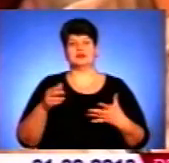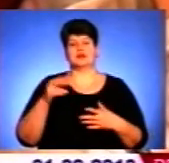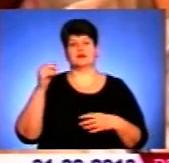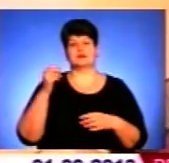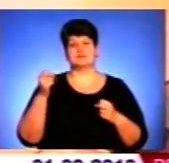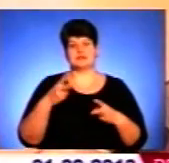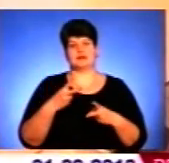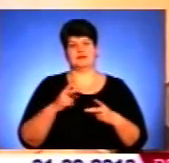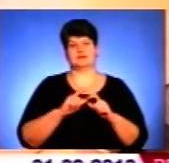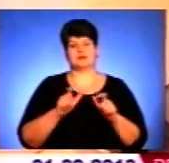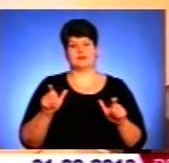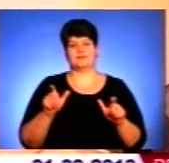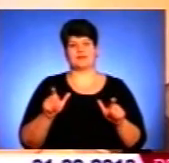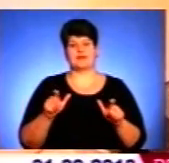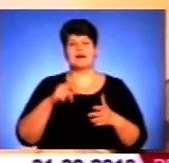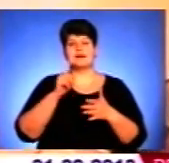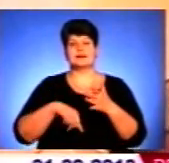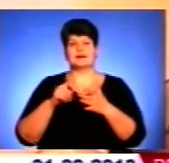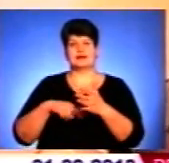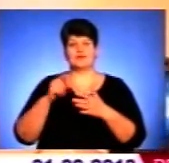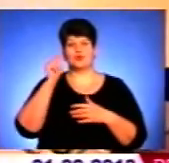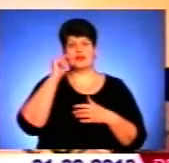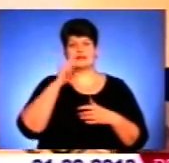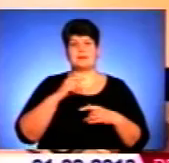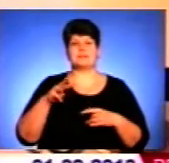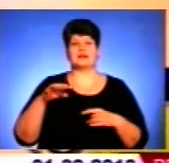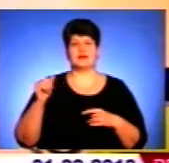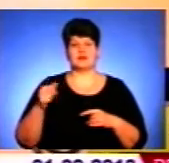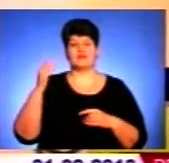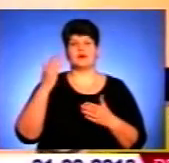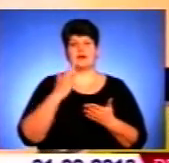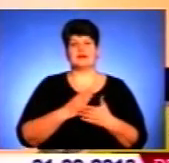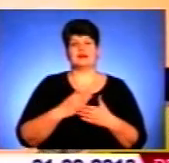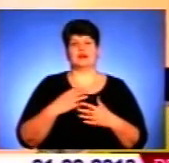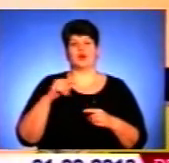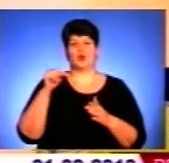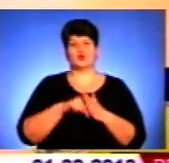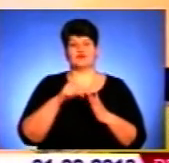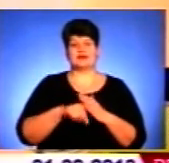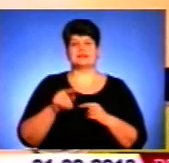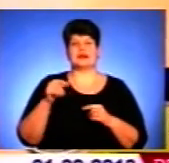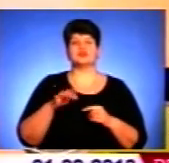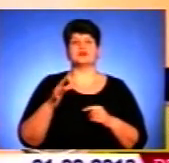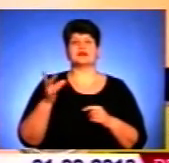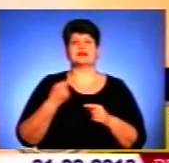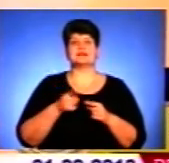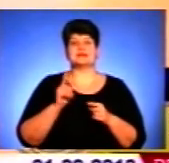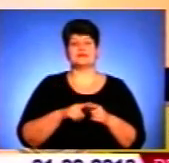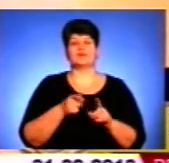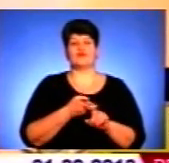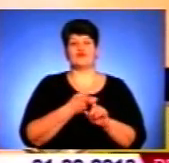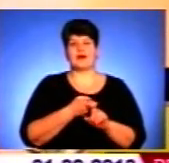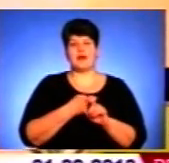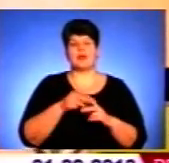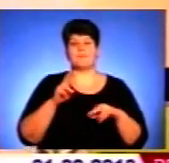закладах. Релігія в українському менталітеті відіграє ключове значення. І релігія, моралі, речі, вони дуже пов'язані. для